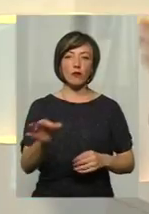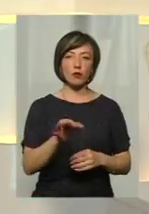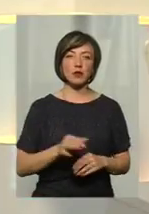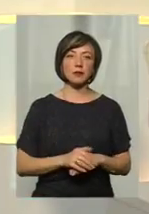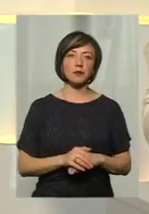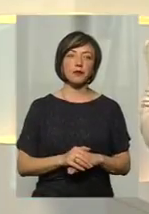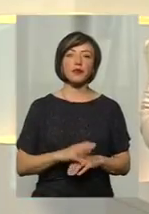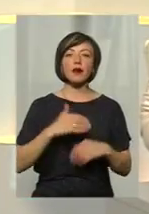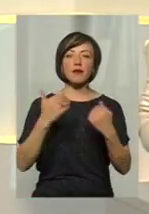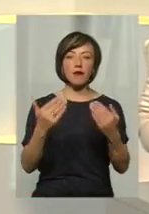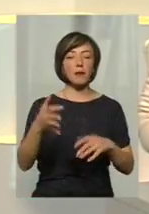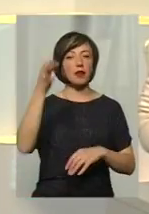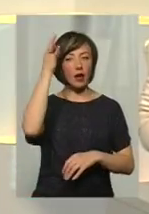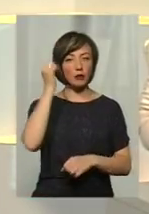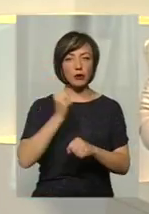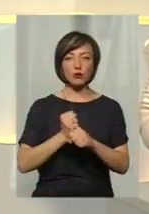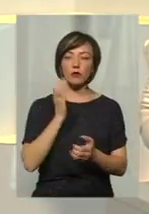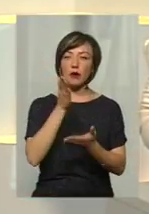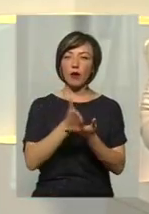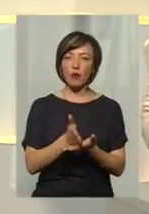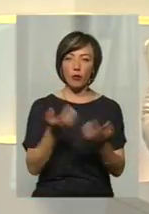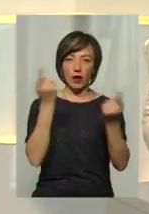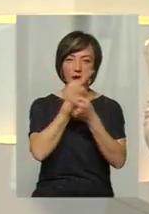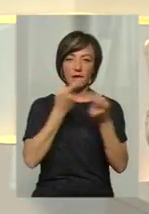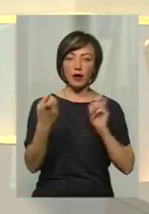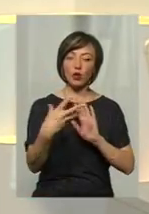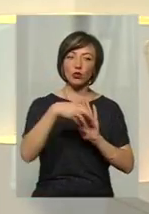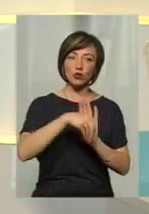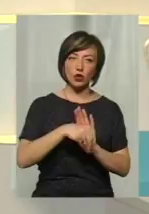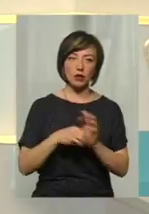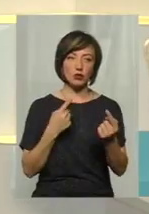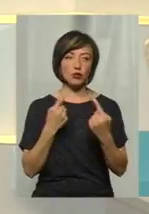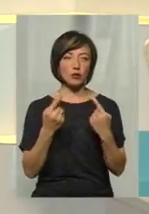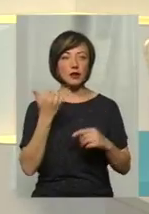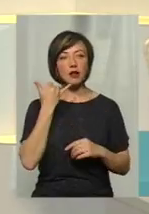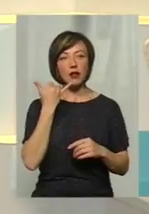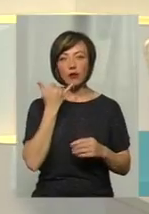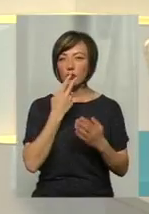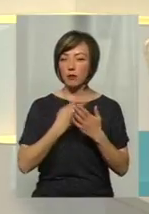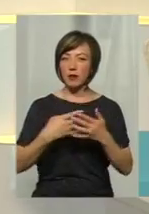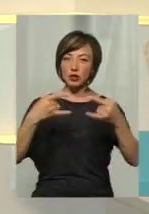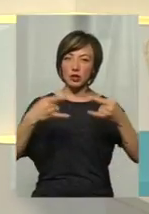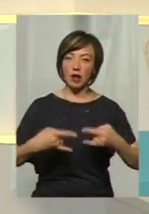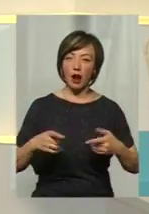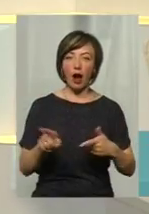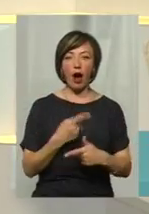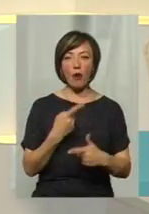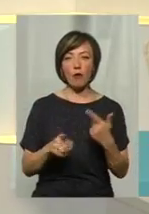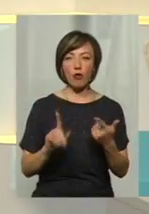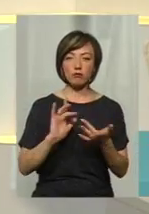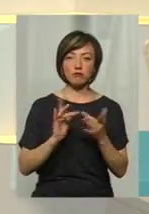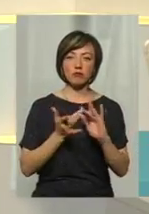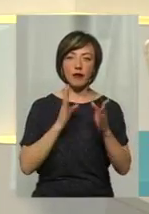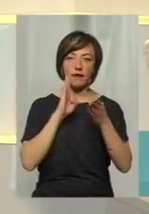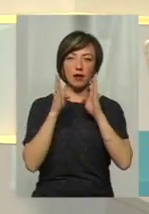Нашим глядачам, я нагадую, що працюємо ми у прямому ефірі, тому долучайтеся до розмови телефонами, які бачите на екранах або у соцмережі